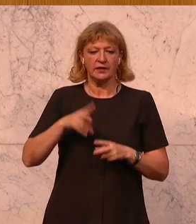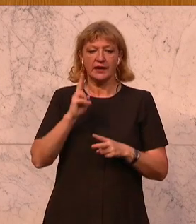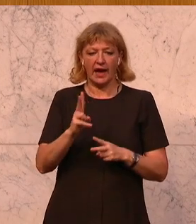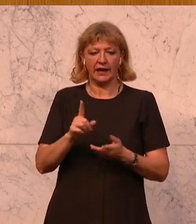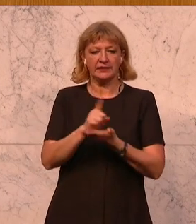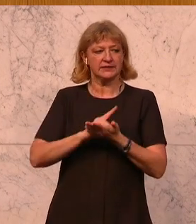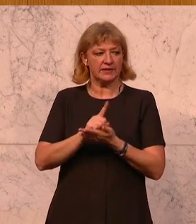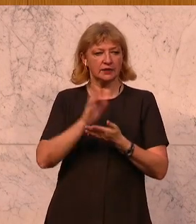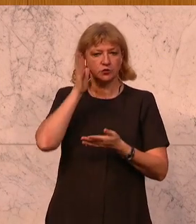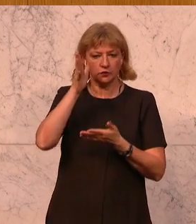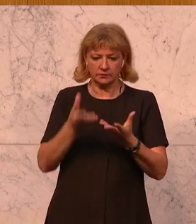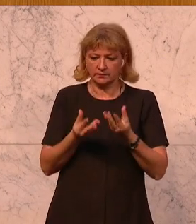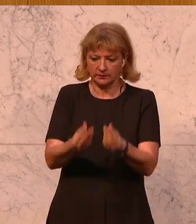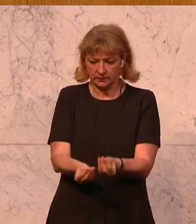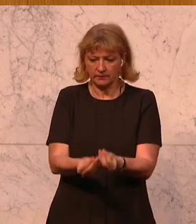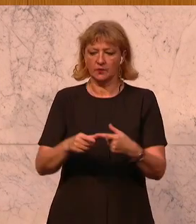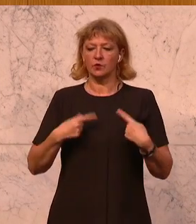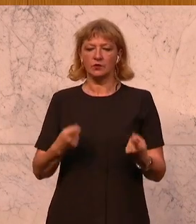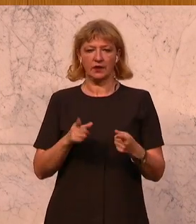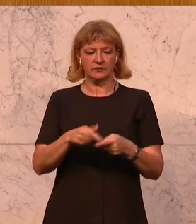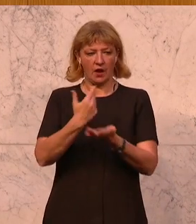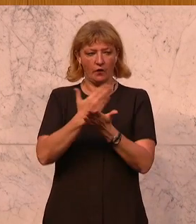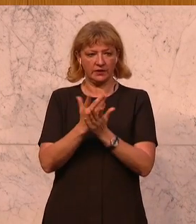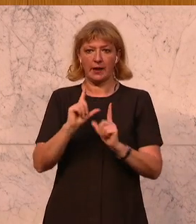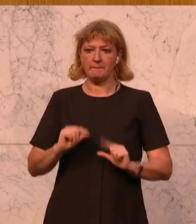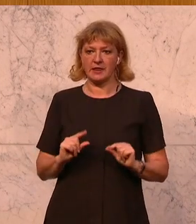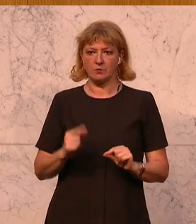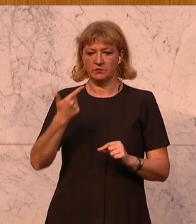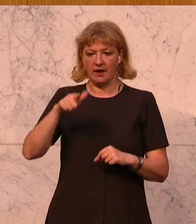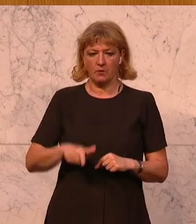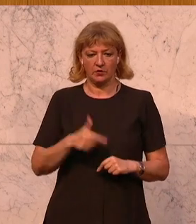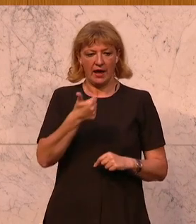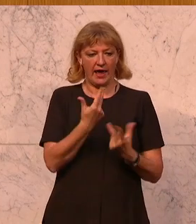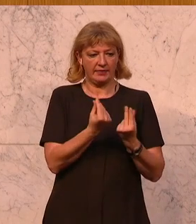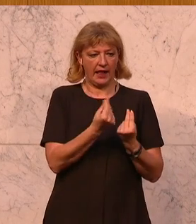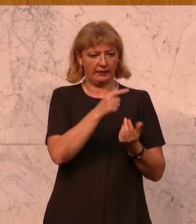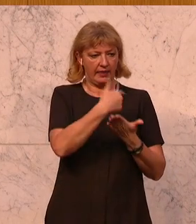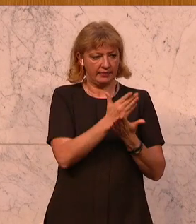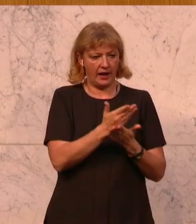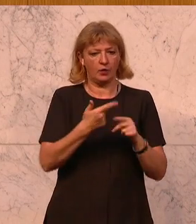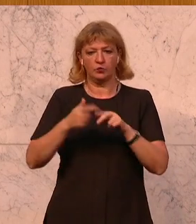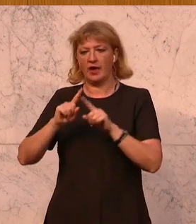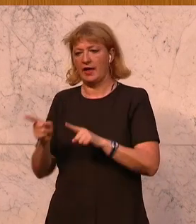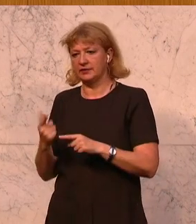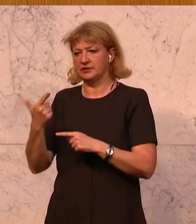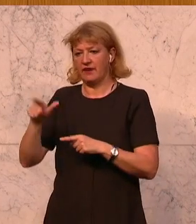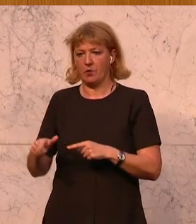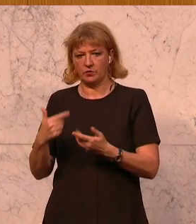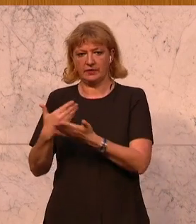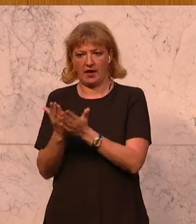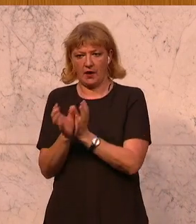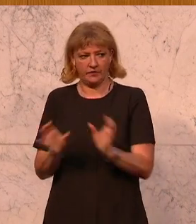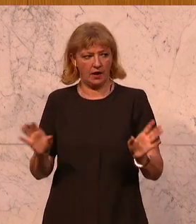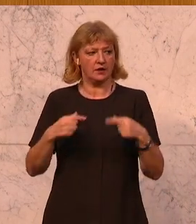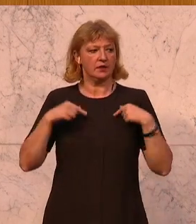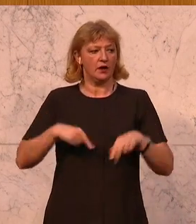Zukunft zur Verfügung stellen und das aufgeteilt, dass mindestens zwei Monate ein Elternteil hat und der andere zwei Monate. Wir in Österreich